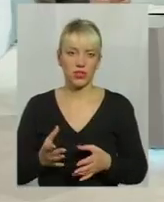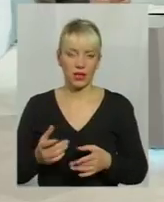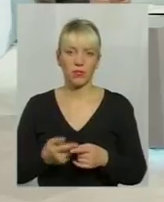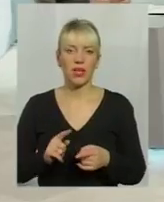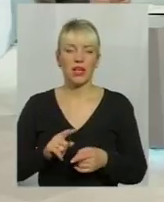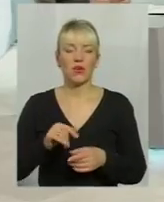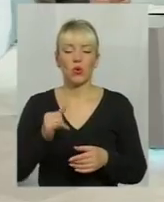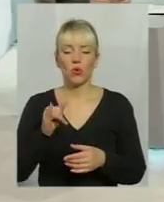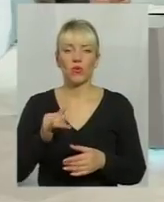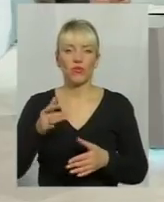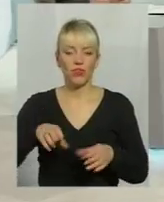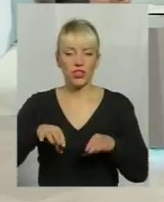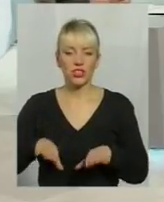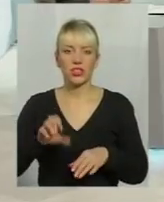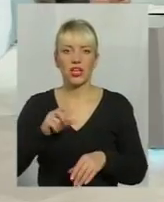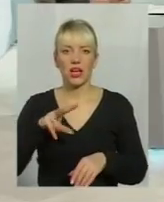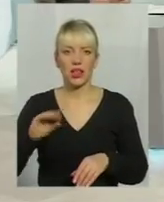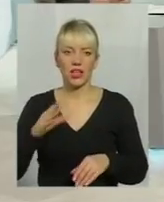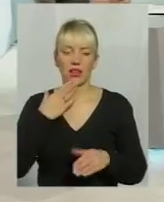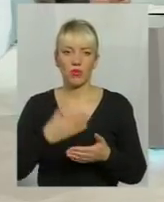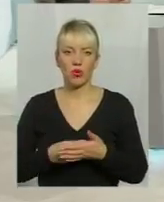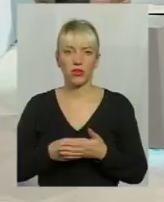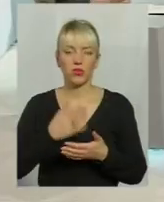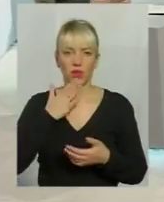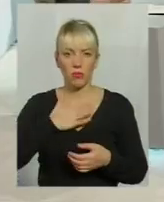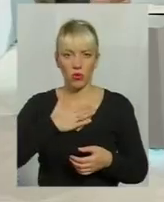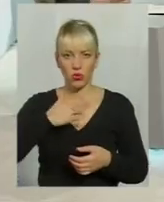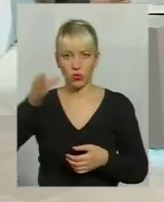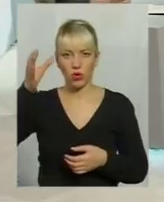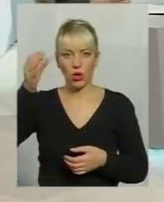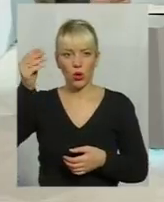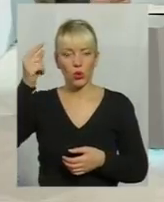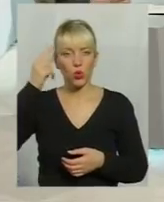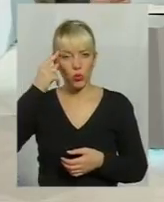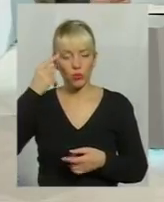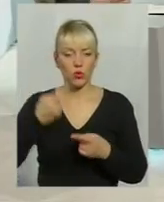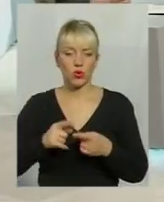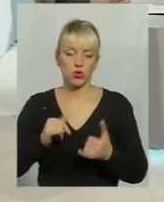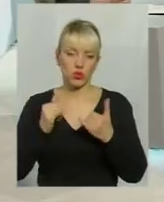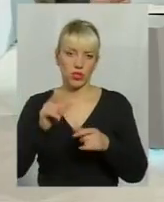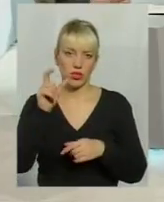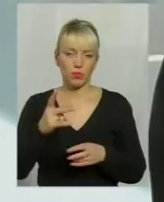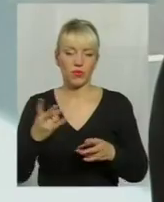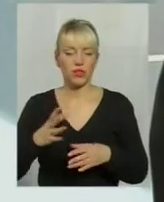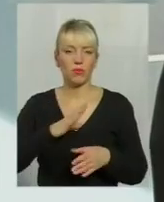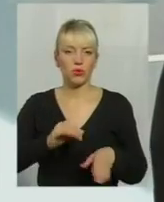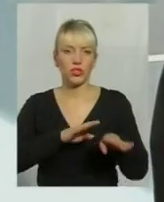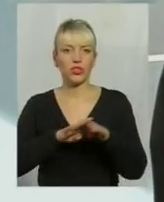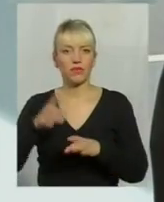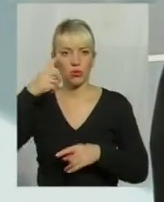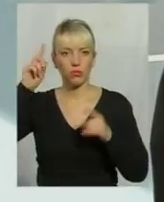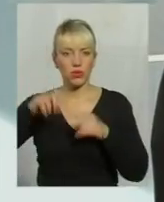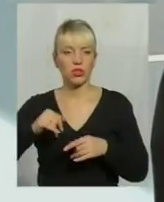вирішенні. Але все ж таки, на мою думку, дійсно сучасна людина має мати певний рівень обізнаності взагалі